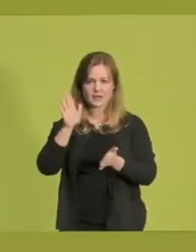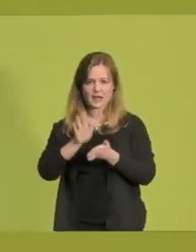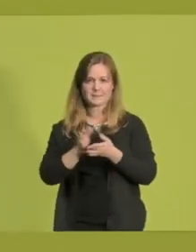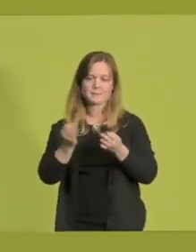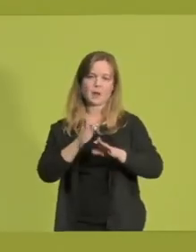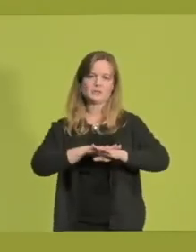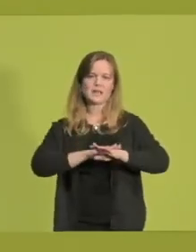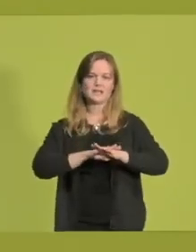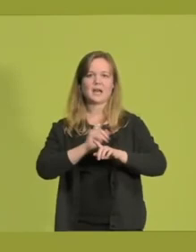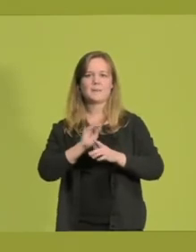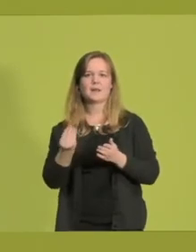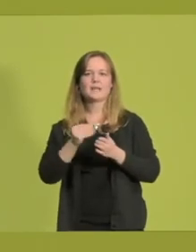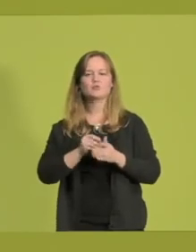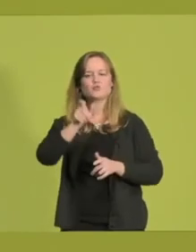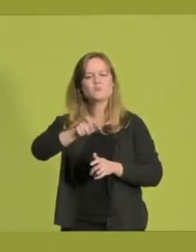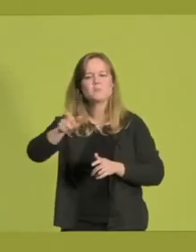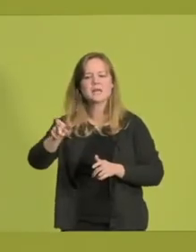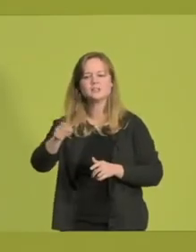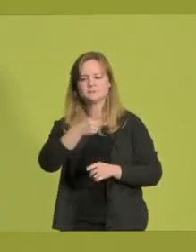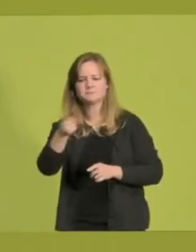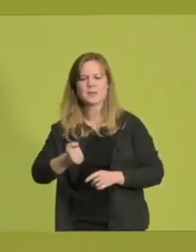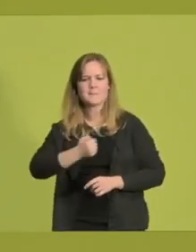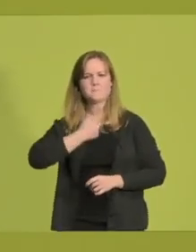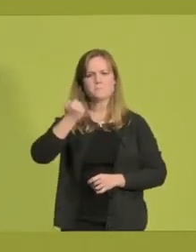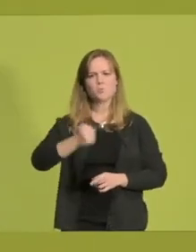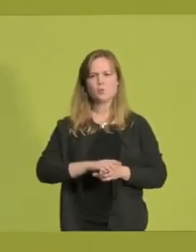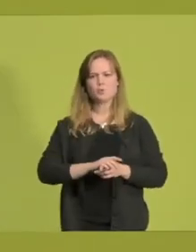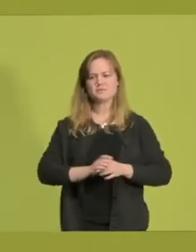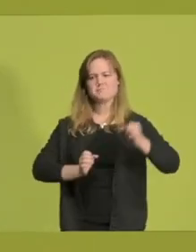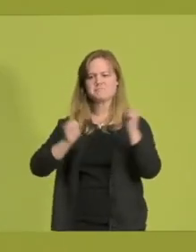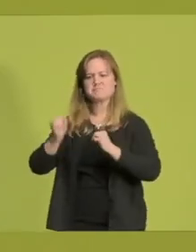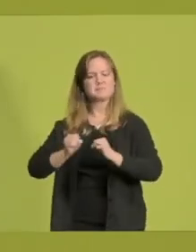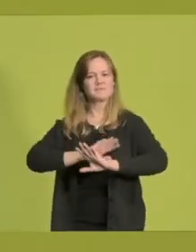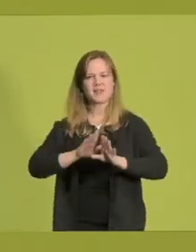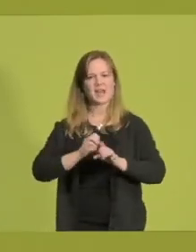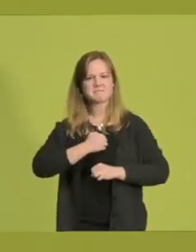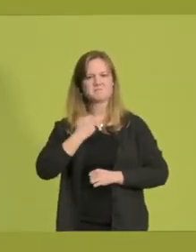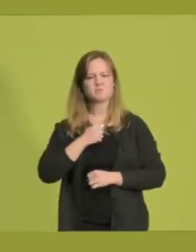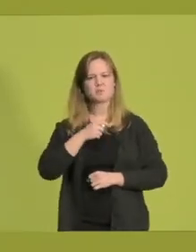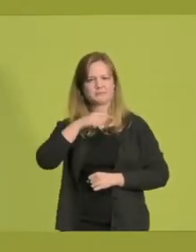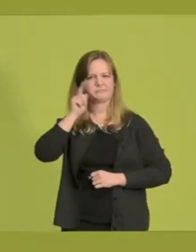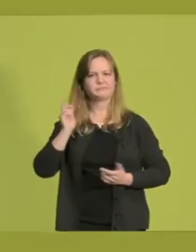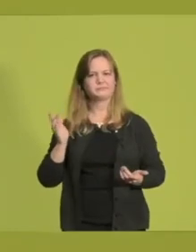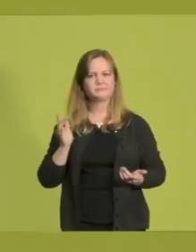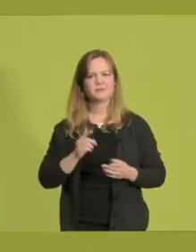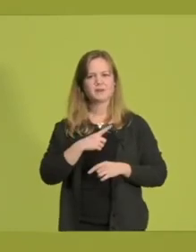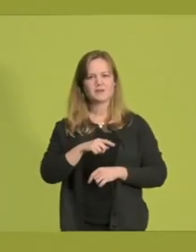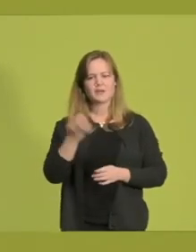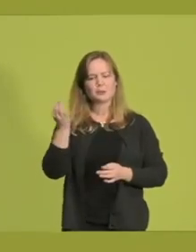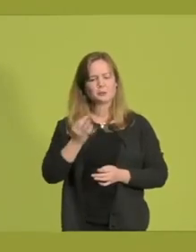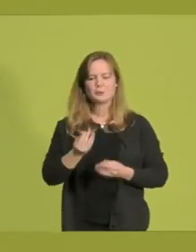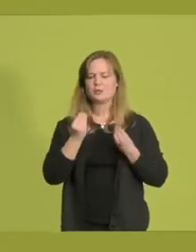aber immer Menschen, die mit Mut vorangehen und sich nicht unterkriegen lassen. Wir Grüne haben schon oft diesen Mut und